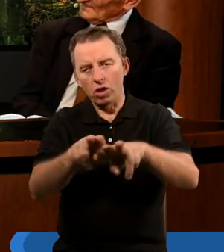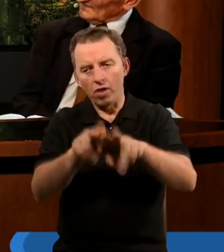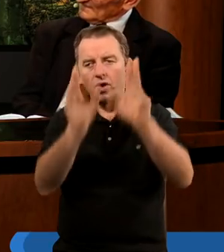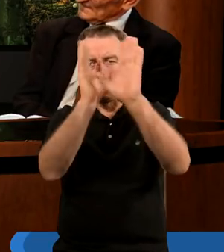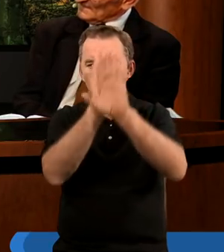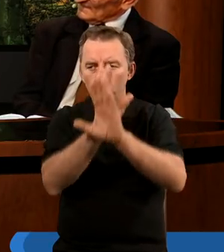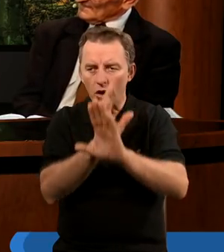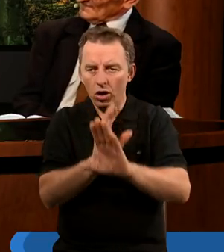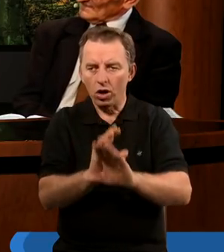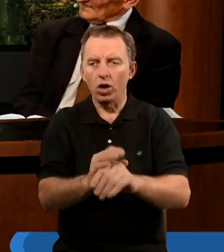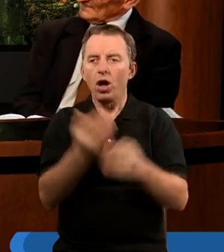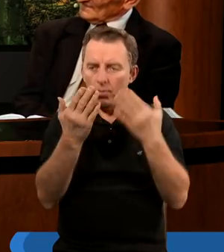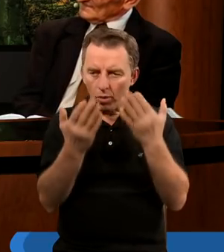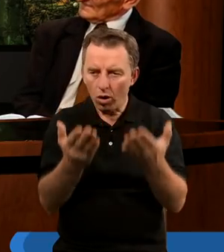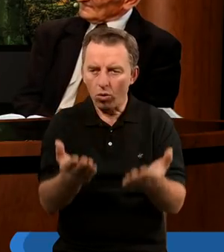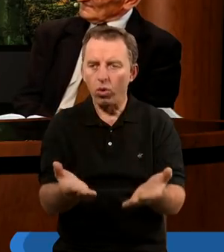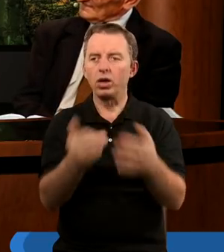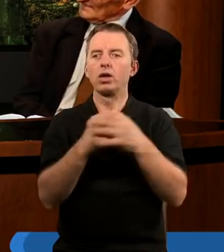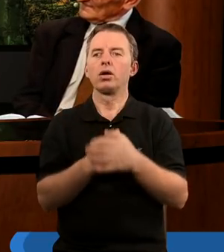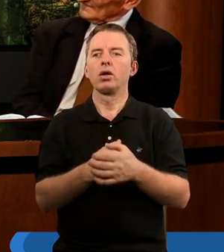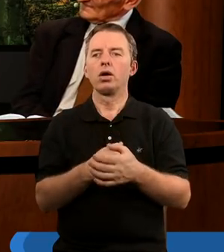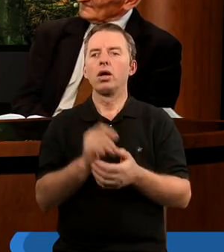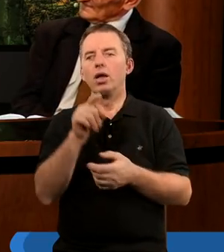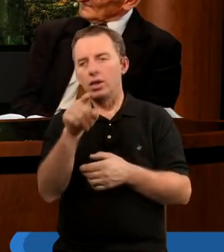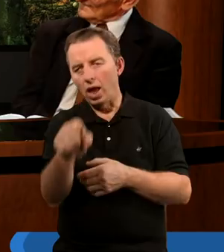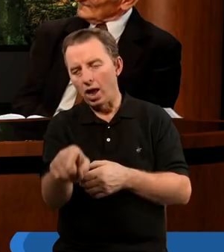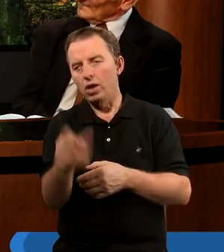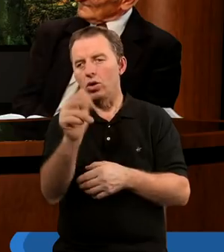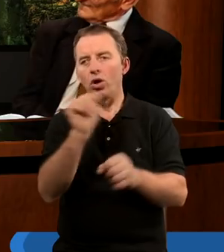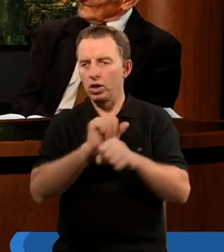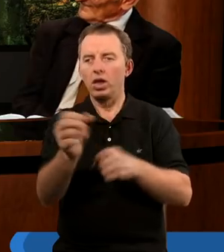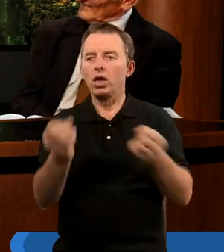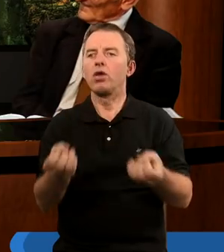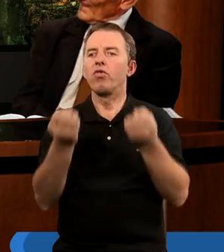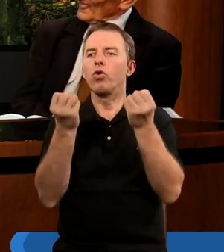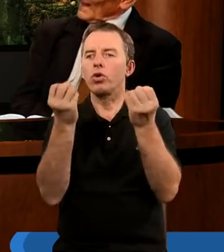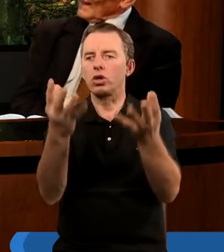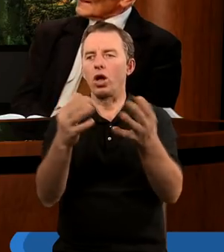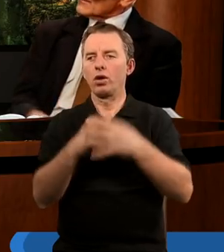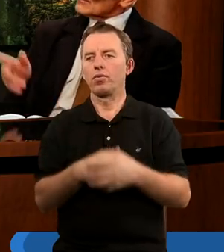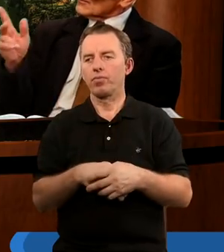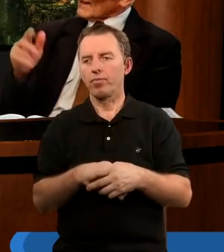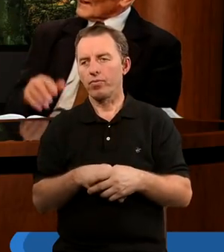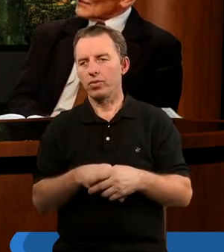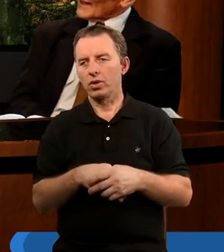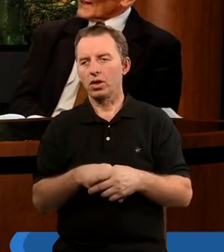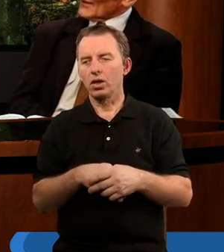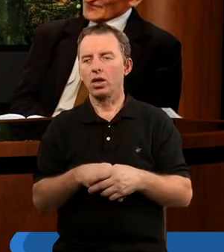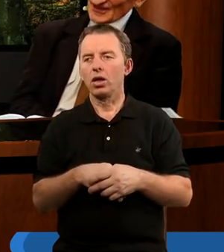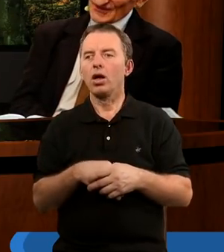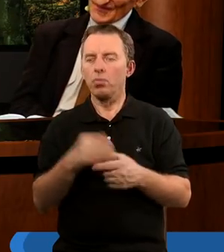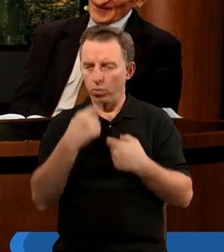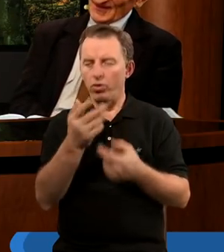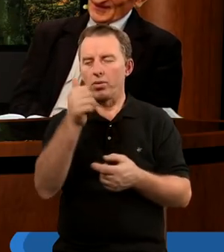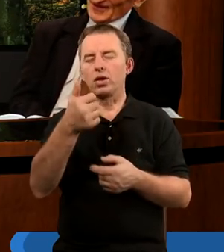cześć, oddawać pokłon temu, kto nie jest stwórcą. Ale zwróćmy uwagę jeszcze na